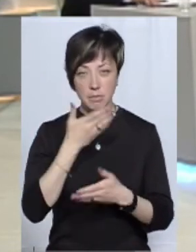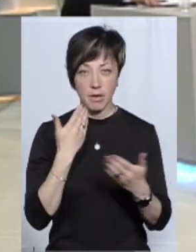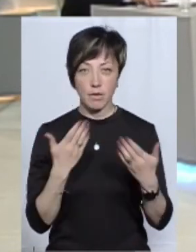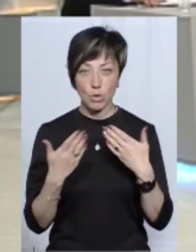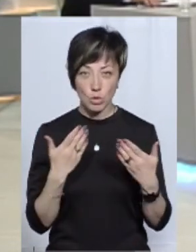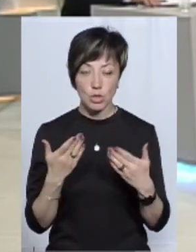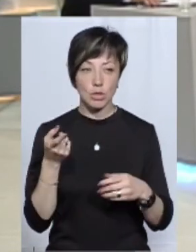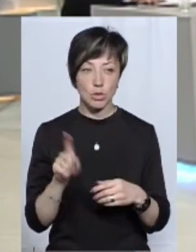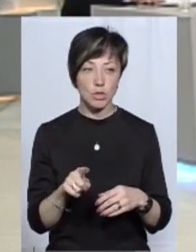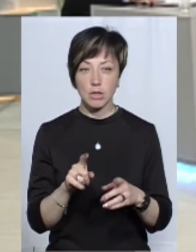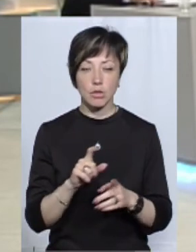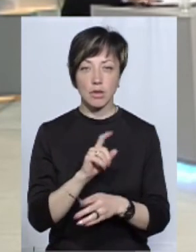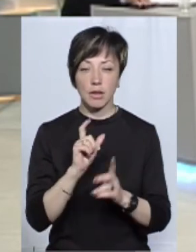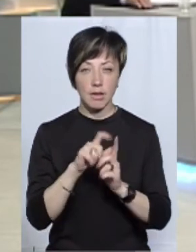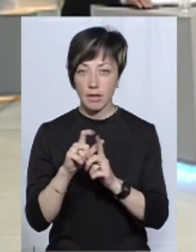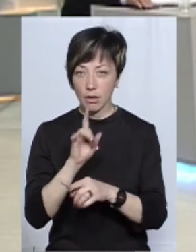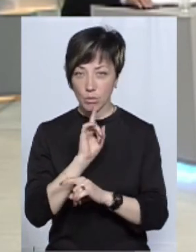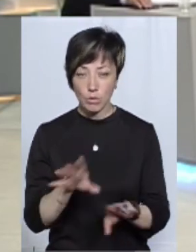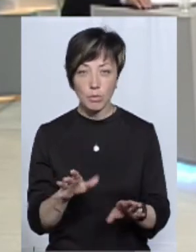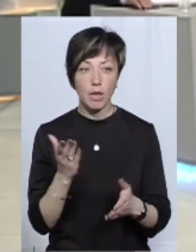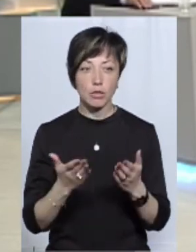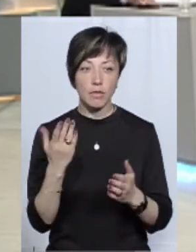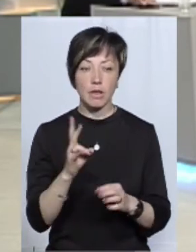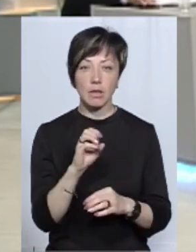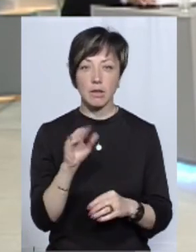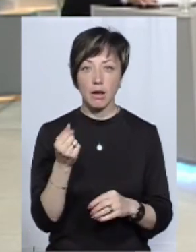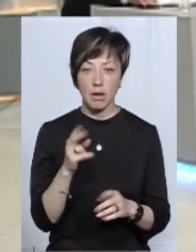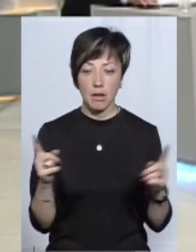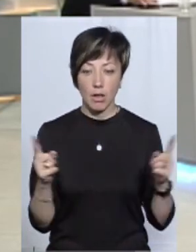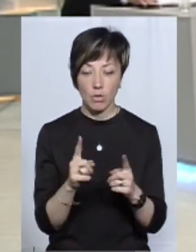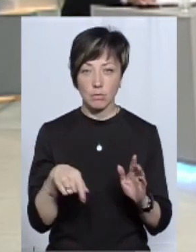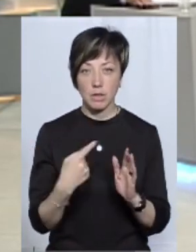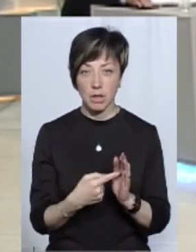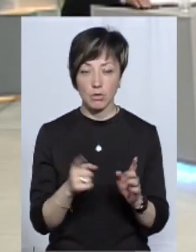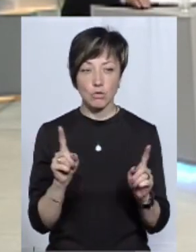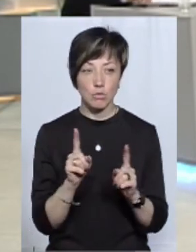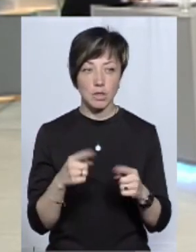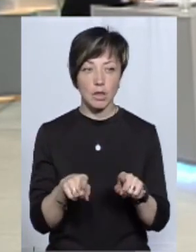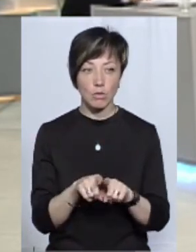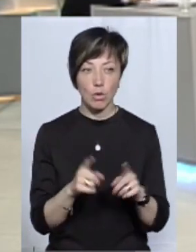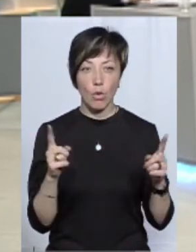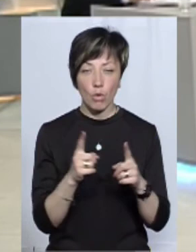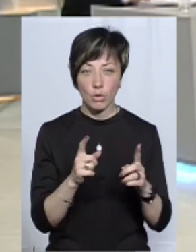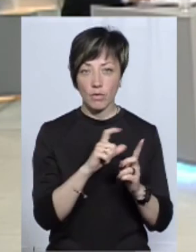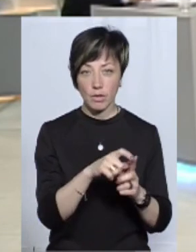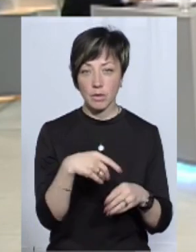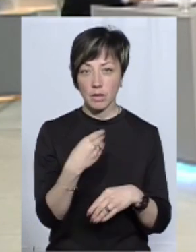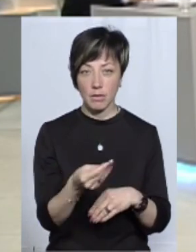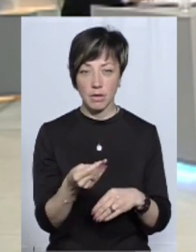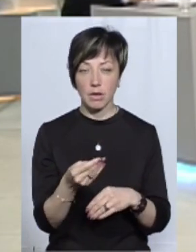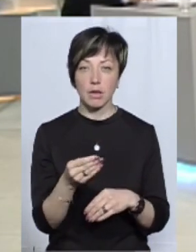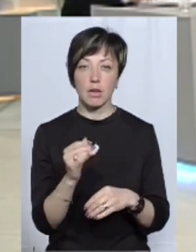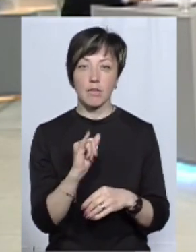має до них відношення, тож на них не зупиняємось. Якщо ви, пані Наталі, маєте лаконічні питання, для того, щоб таку саму коротку відповідь дав